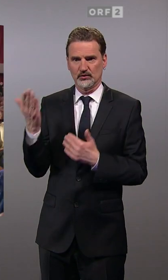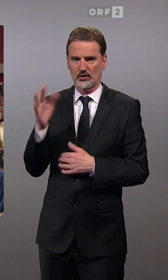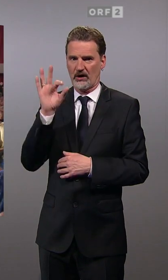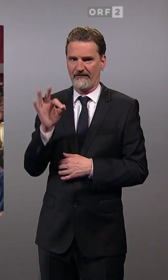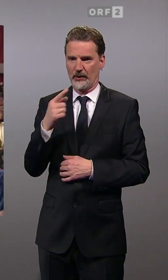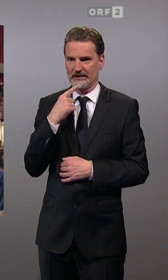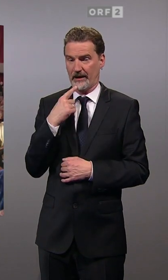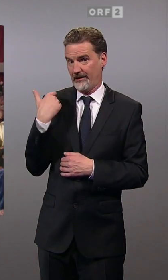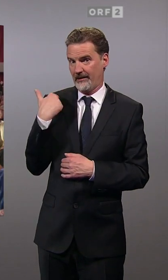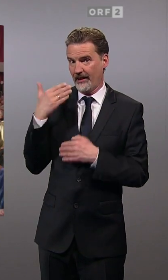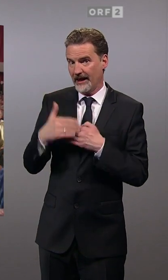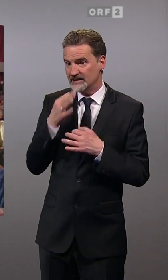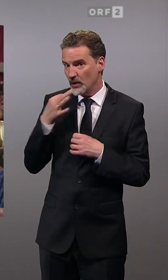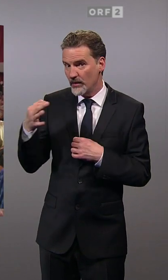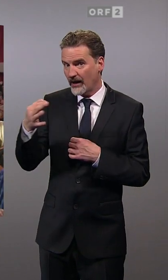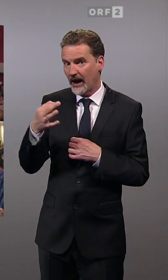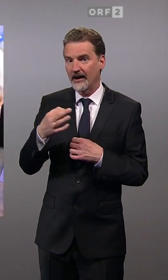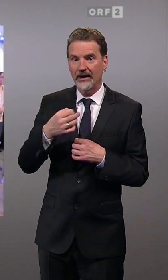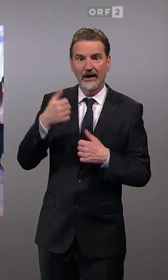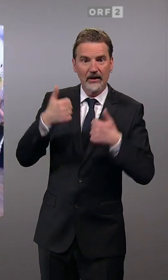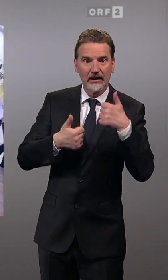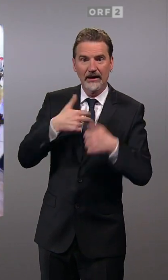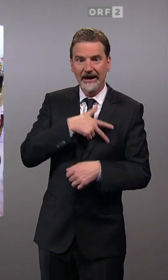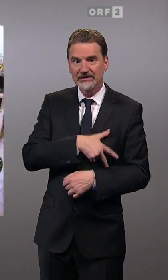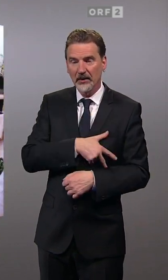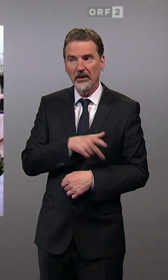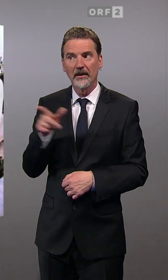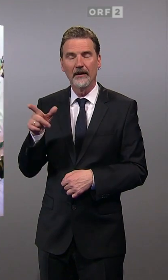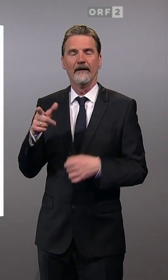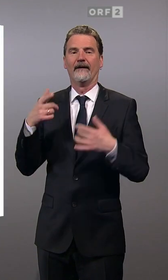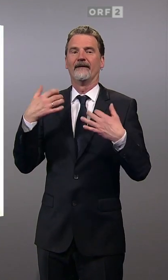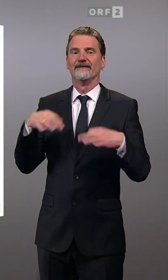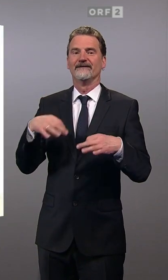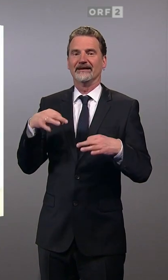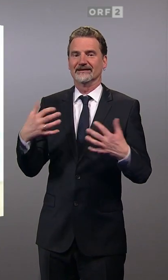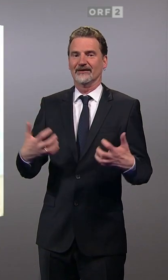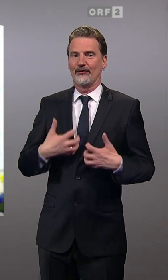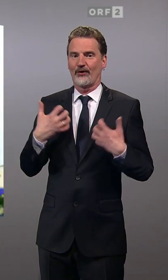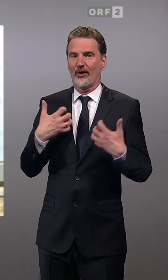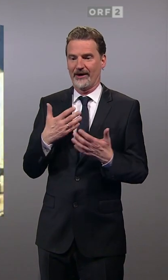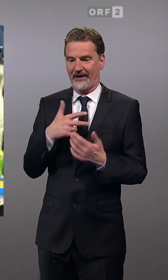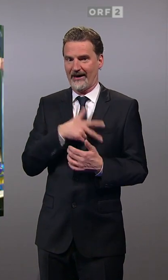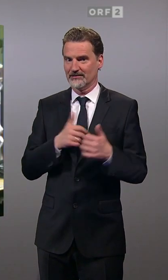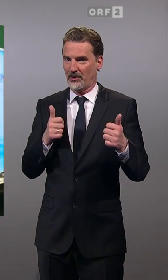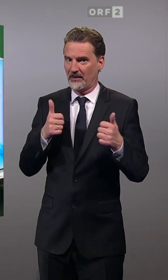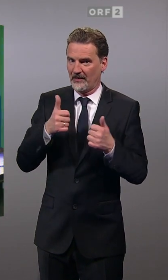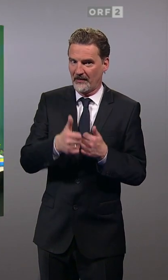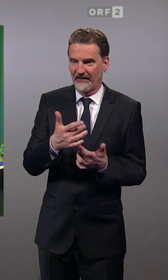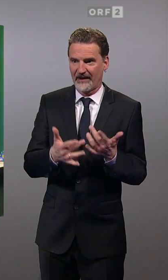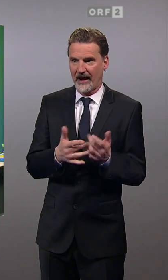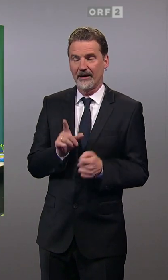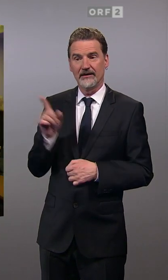letzten Umfragen im Duell um Platz zwei herrscht bei den freiheitlichen Volksfeststimmung. Im Wahlkampf fällt der Spitzenkandidat mit